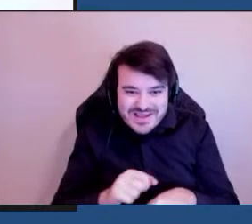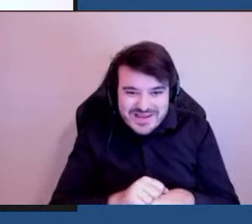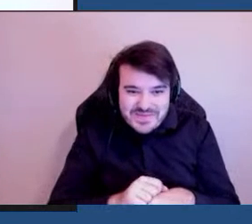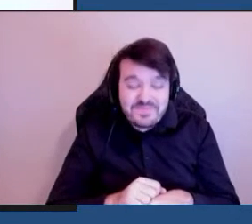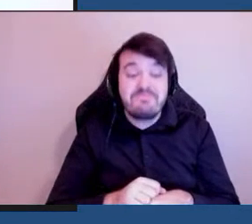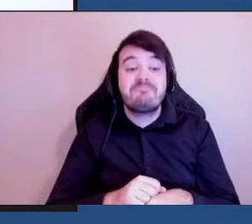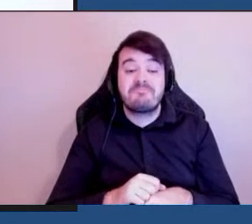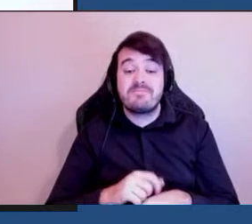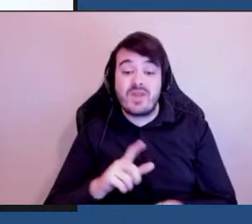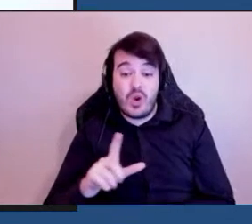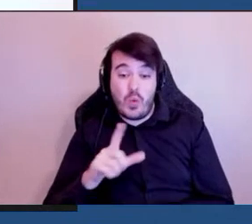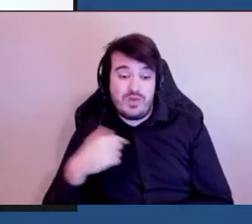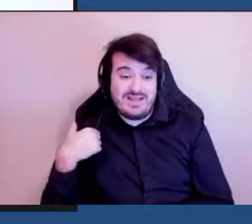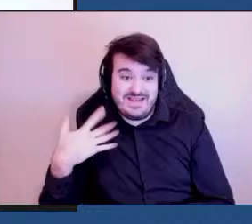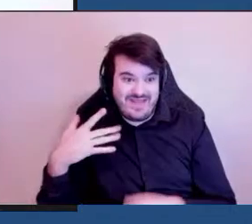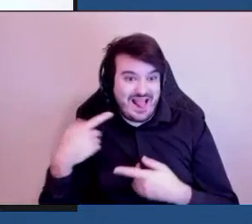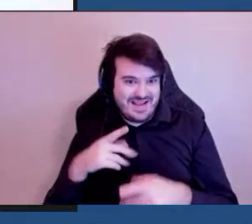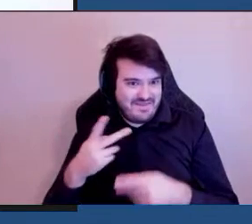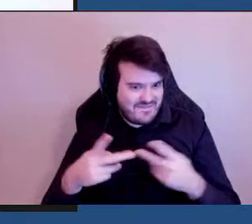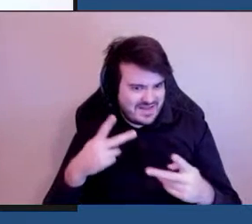nous avons fait cette visite